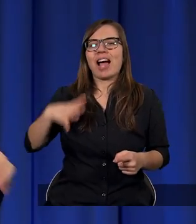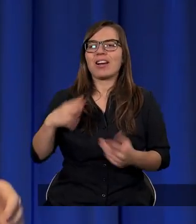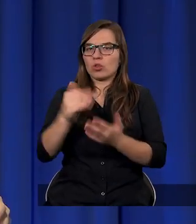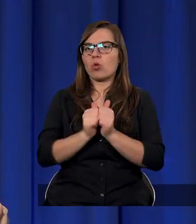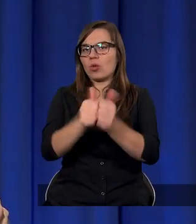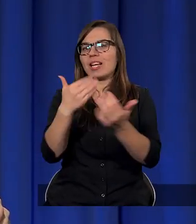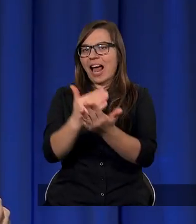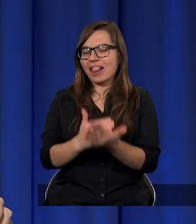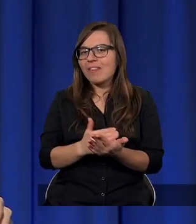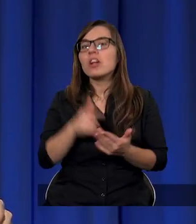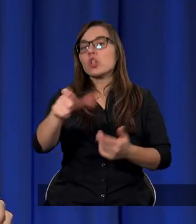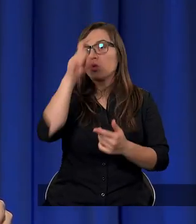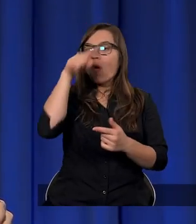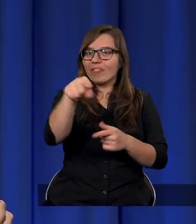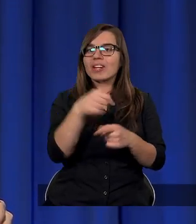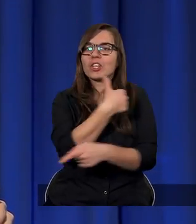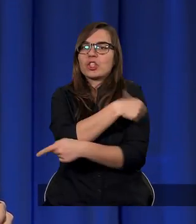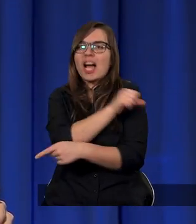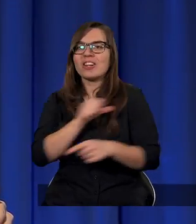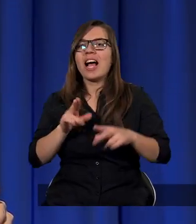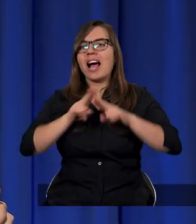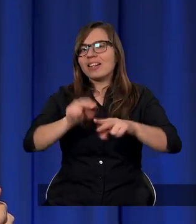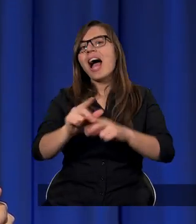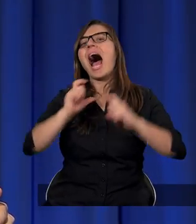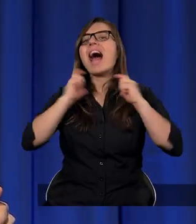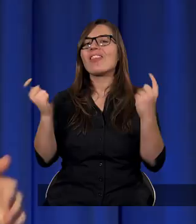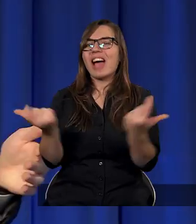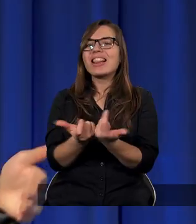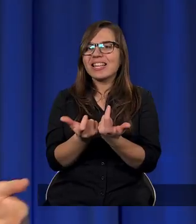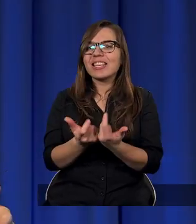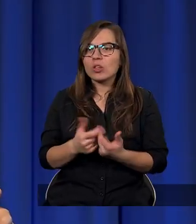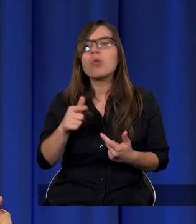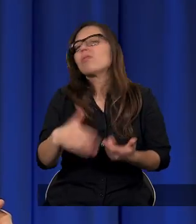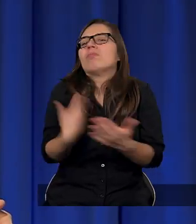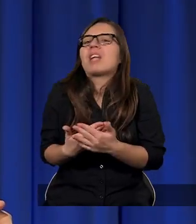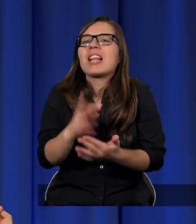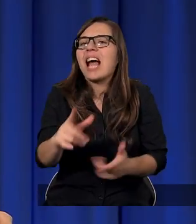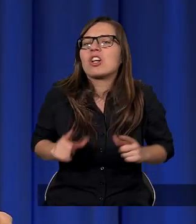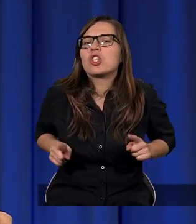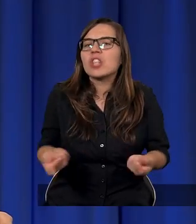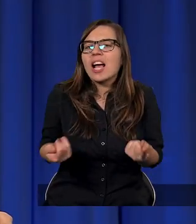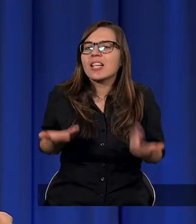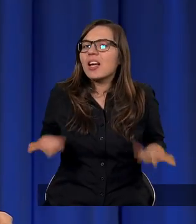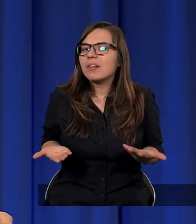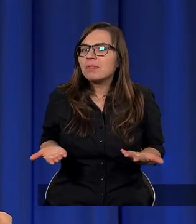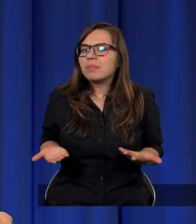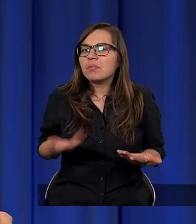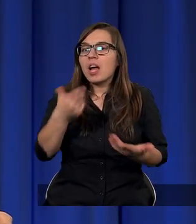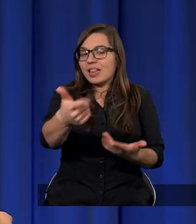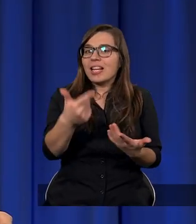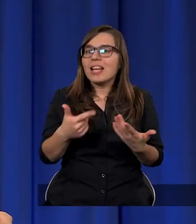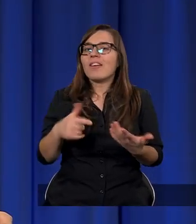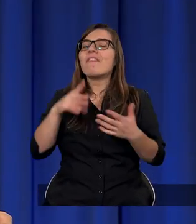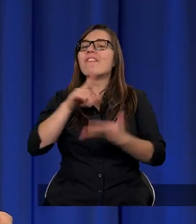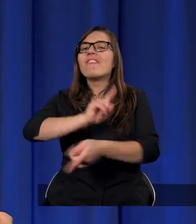kiedy człowiek zostaje chrześcijaninem, czy kiedy zostaje adwentystą, to w wyniku czego tak się dzieje? W